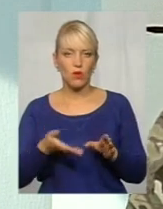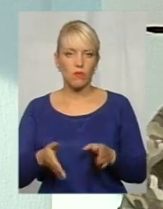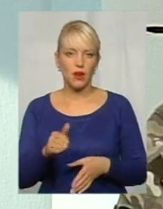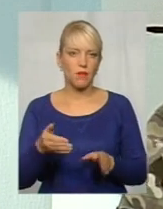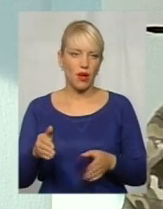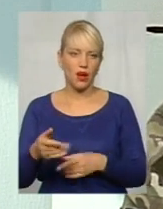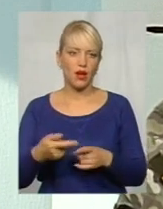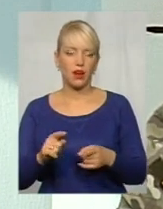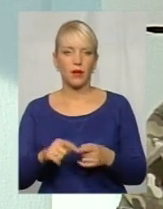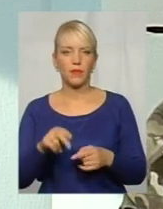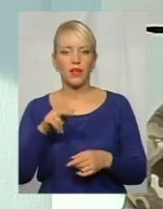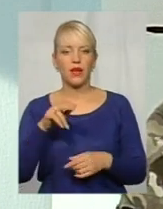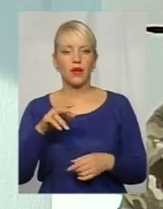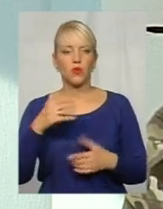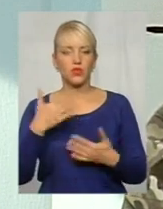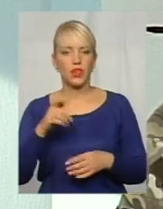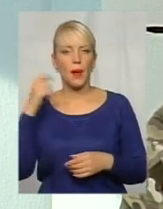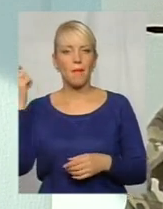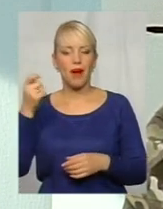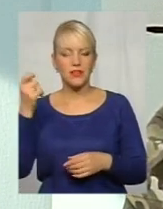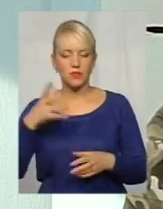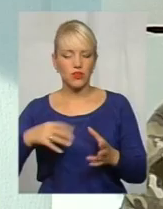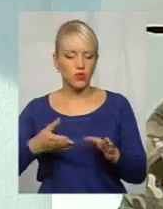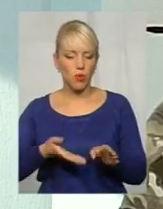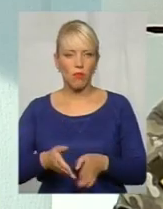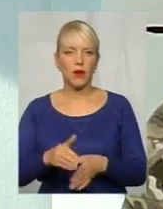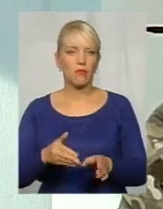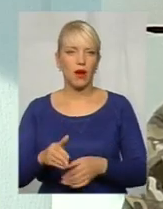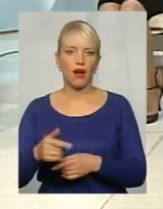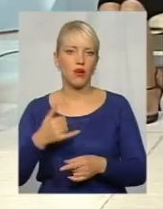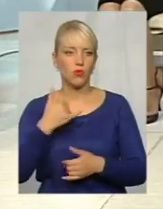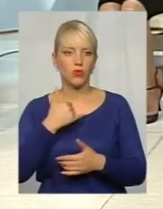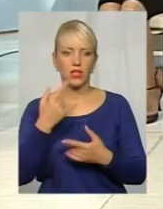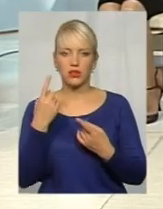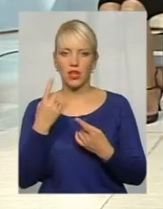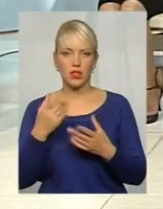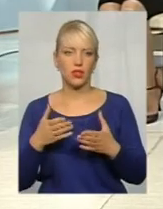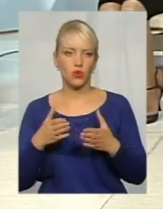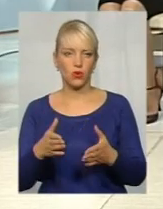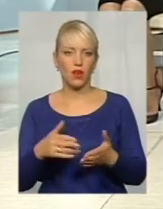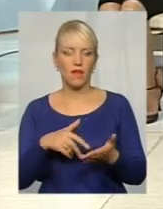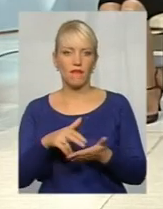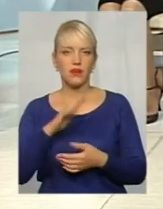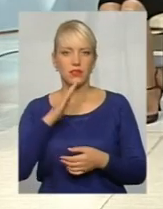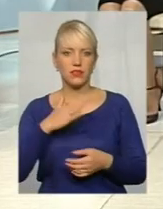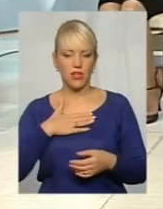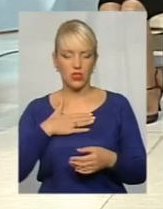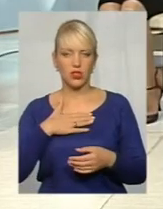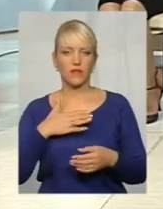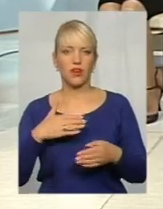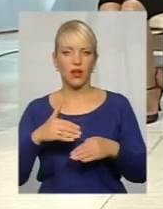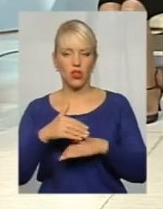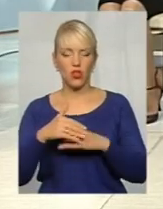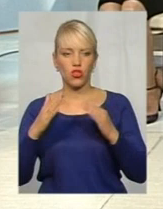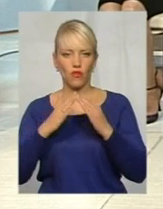Перепахали пастбища, все перепахали. Нам, говорить, теперь одна дорога. Вийти з нашого двора і дорогу